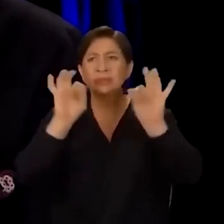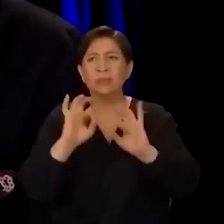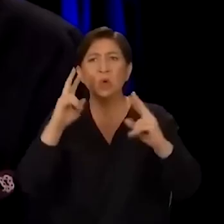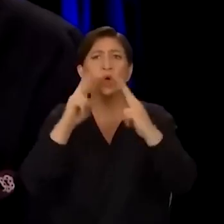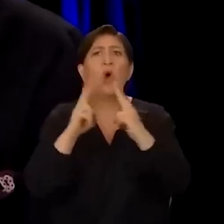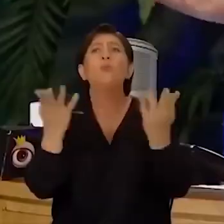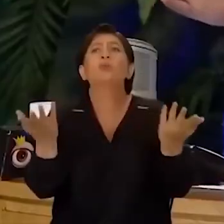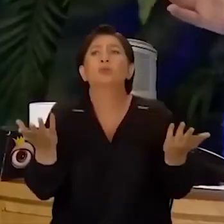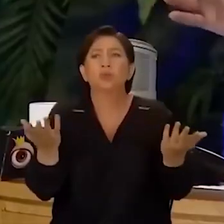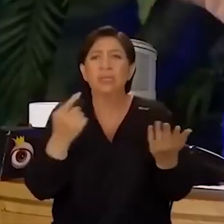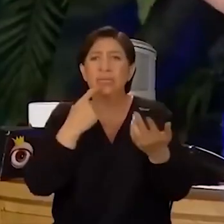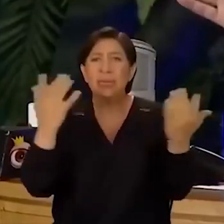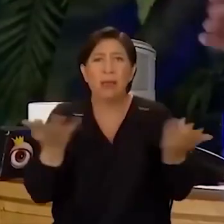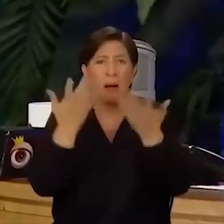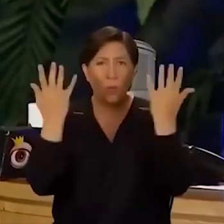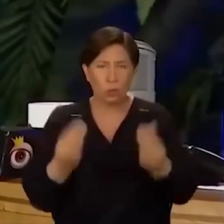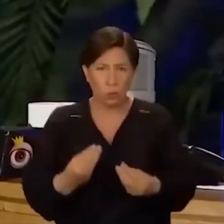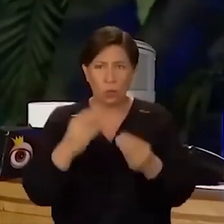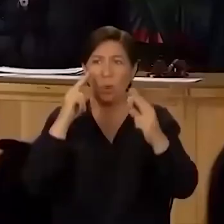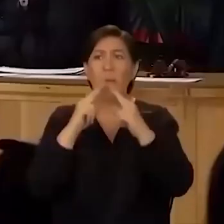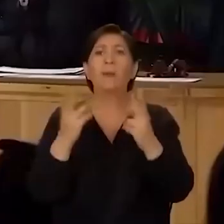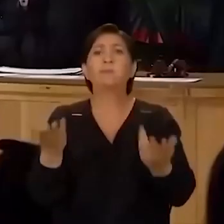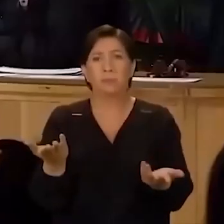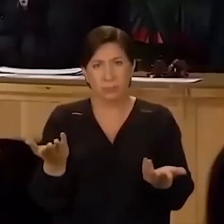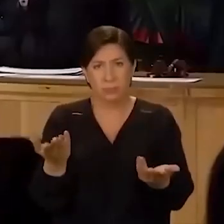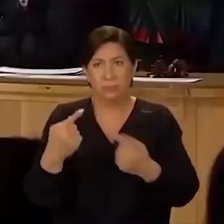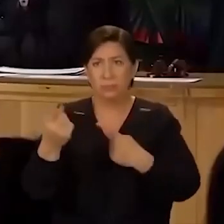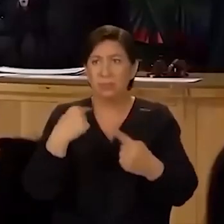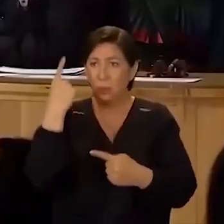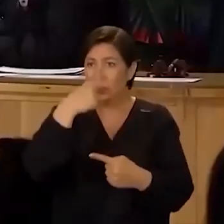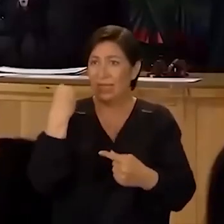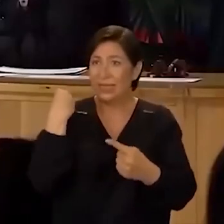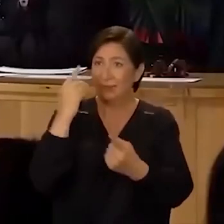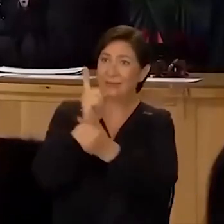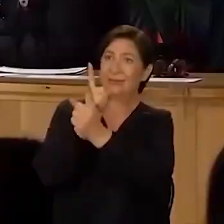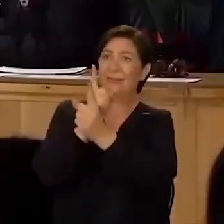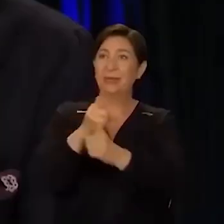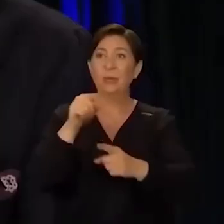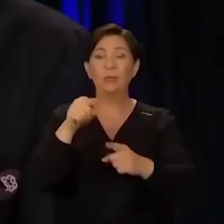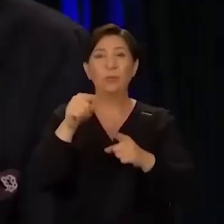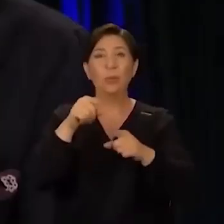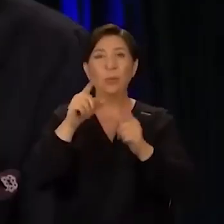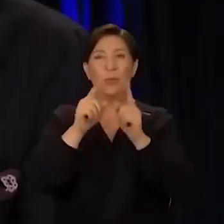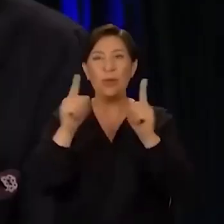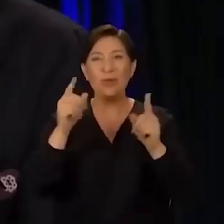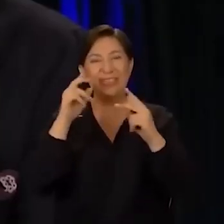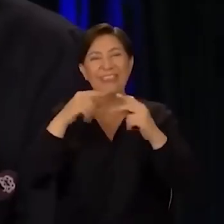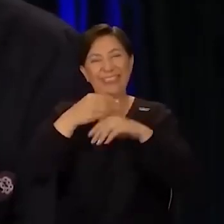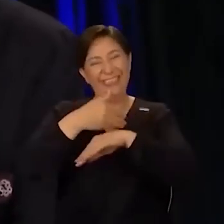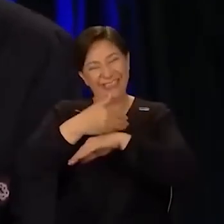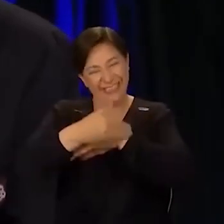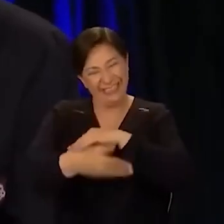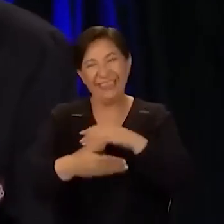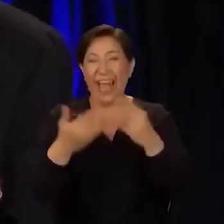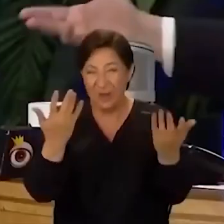Hiç görmüyoruz. Görmedim yıllardır. yıllardır görüşmüyoruz. Görmedim. Yüzünü yeni görüyorum yani. Onun için bu bölümü uzatıyorum ki biraz seni göreyim diye.